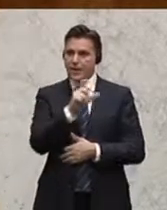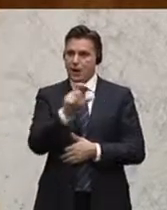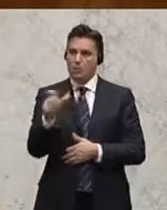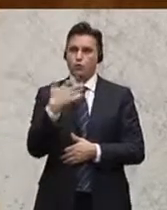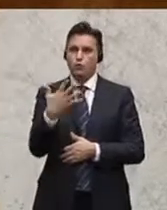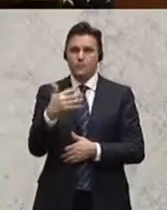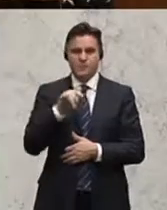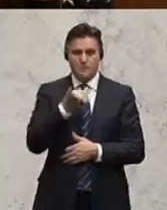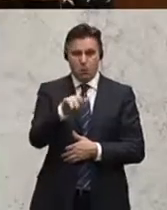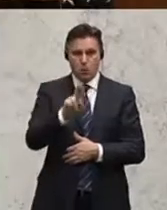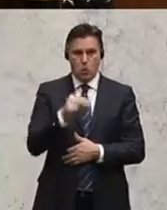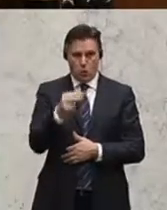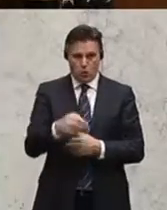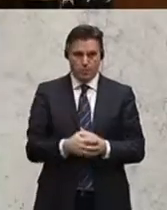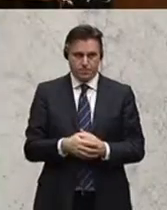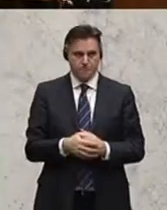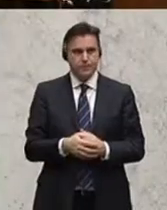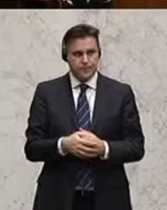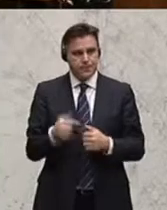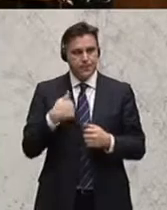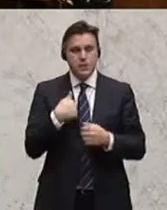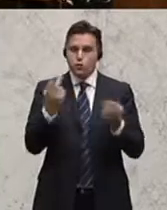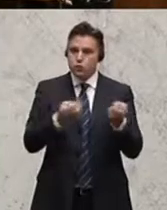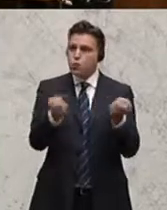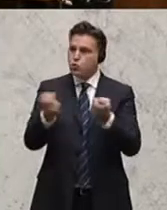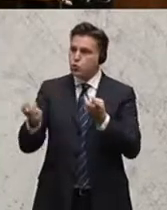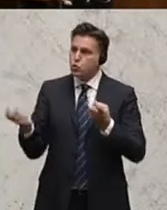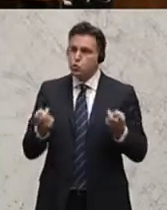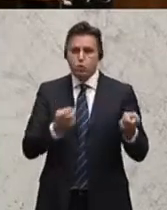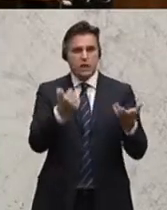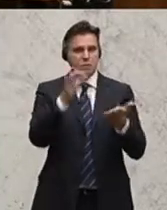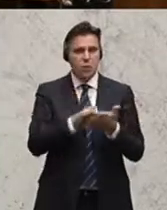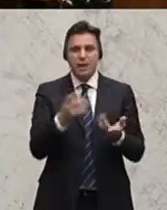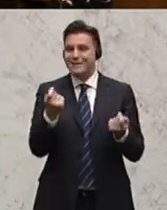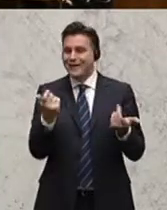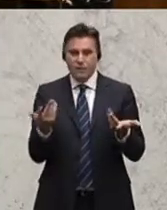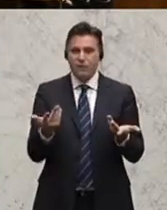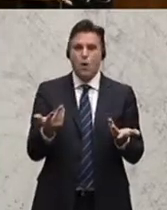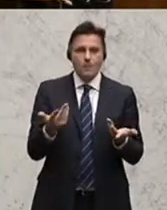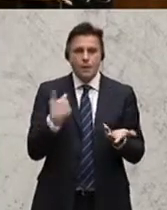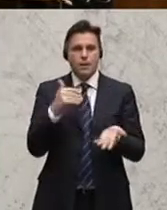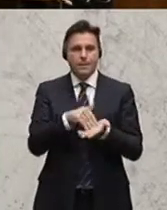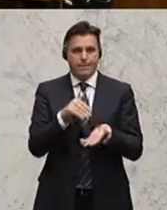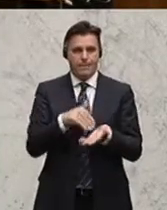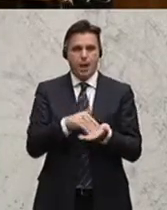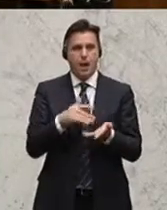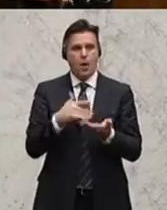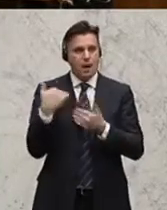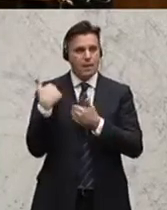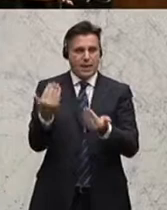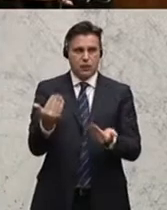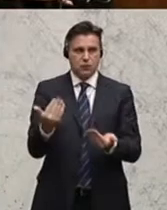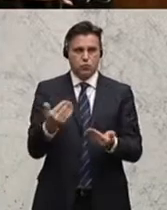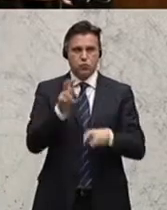Euro. Meine Damen und Herren, wir suchen an allen Ecken und Enden im Moment das Geld, weil wir eine dringend notwendige Entlastung